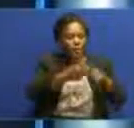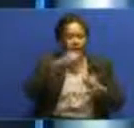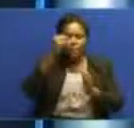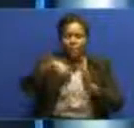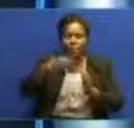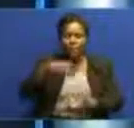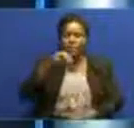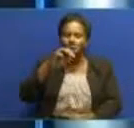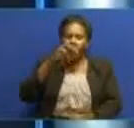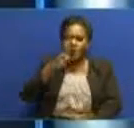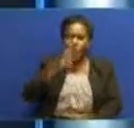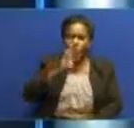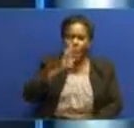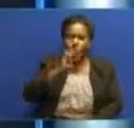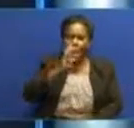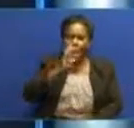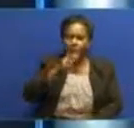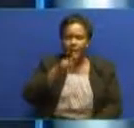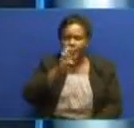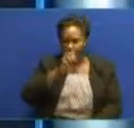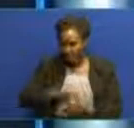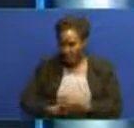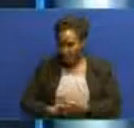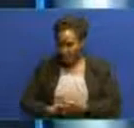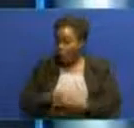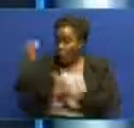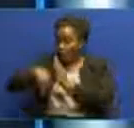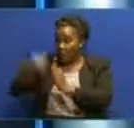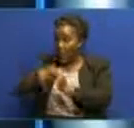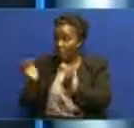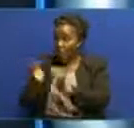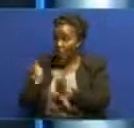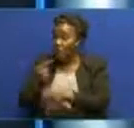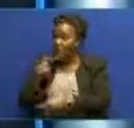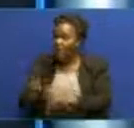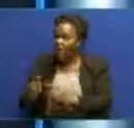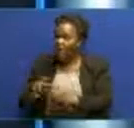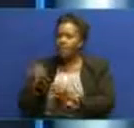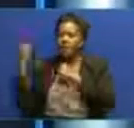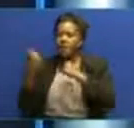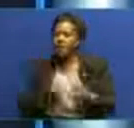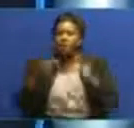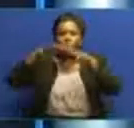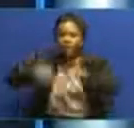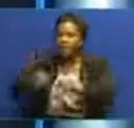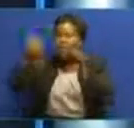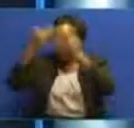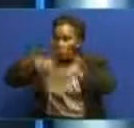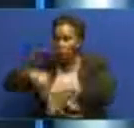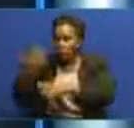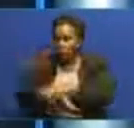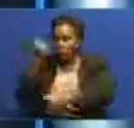mgodi huo mbainisha kufanyi wa vitendo vya kihalifu na kundi hilo nyakati zao siku tupate tarifa kutoka kumandishu yetu pasko maiko